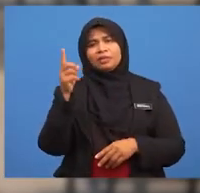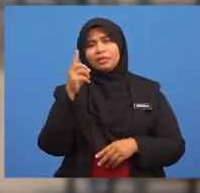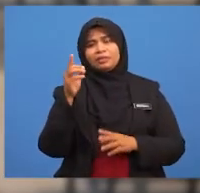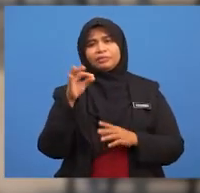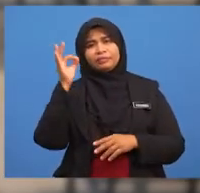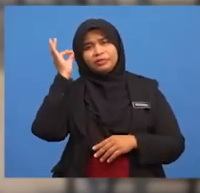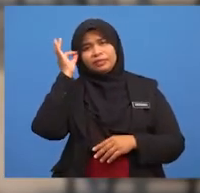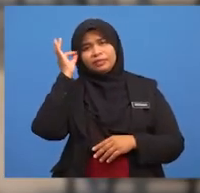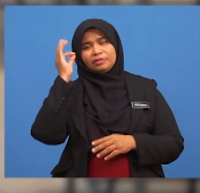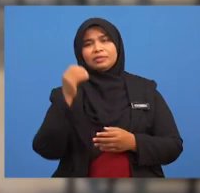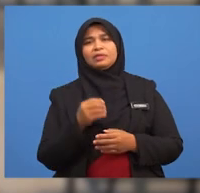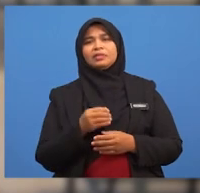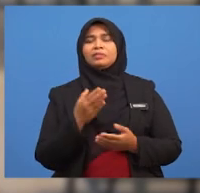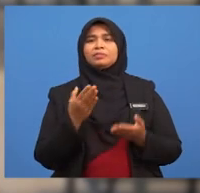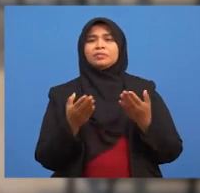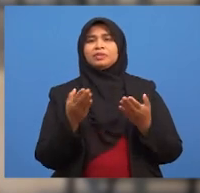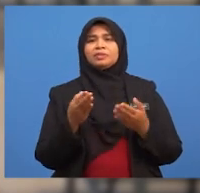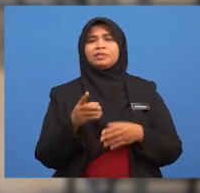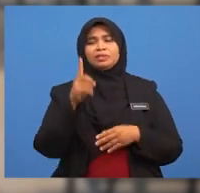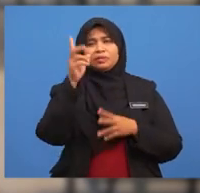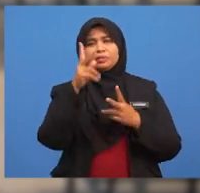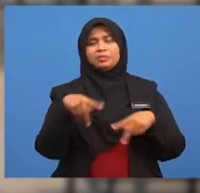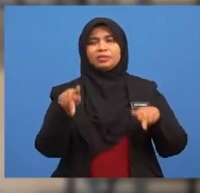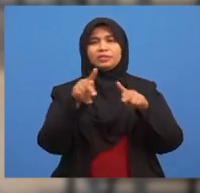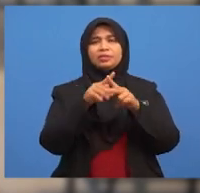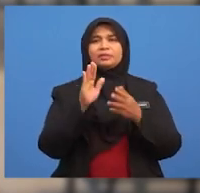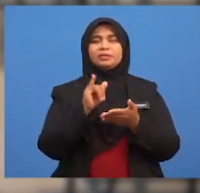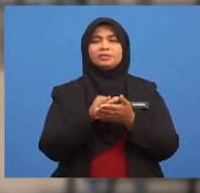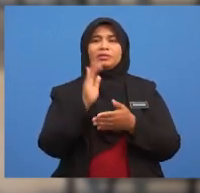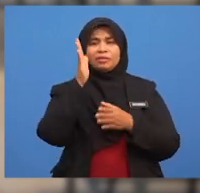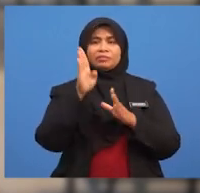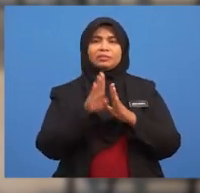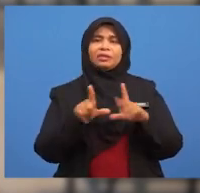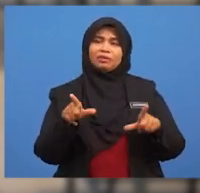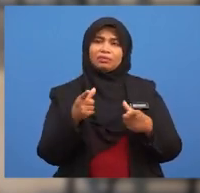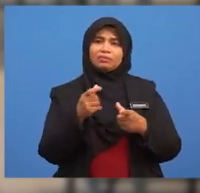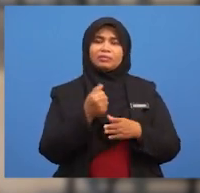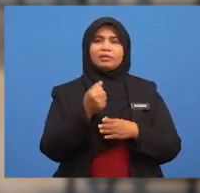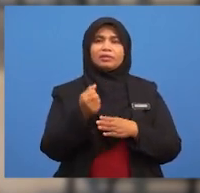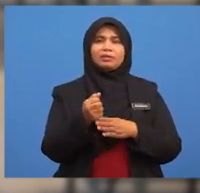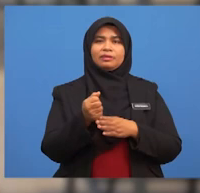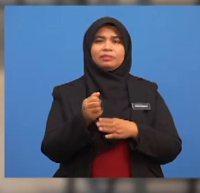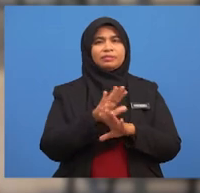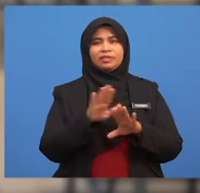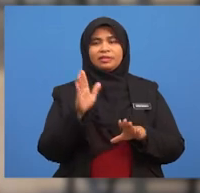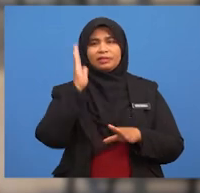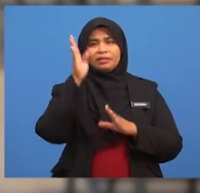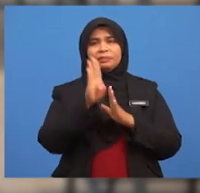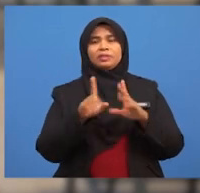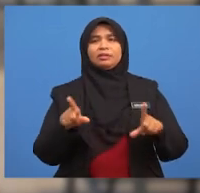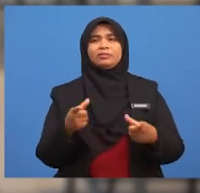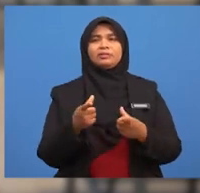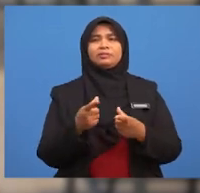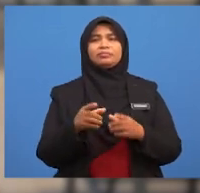sama ada suatu peristiwa akan berlaku atau tidak akan berlaku.